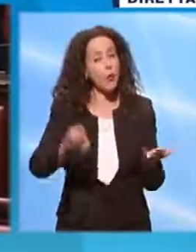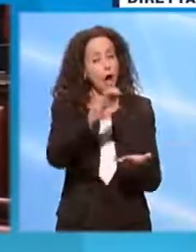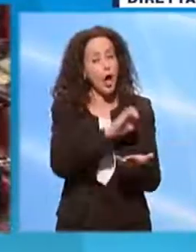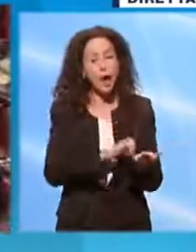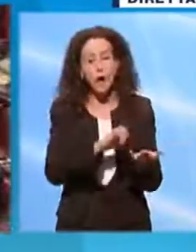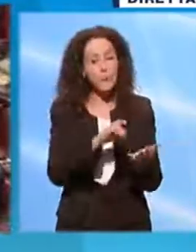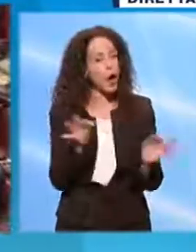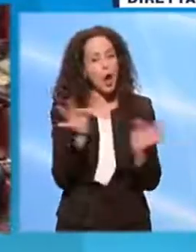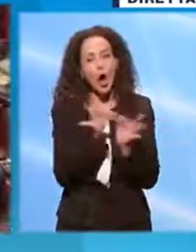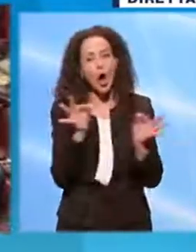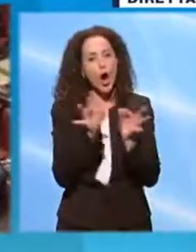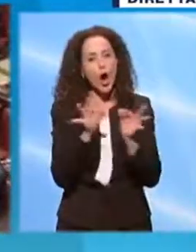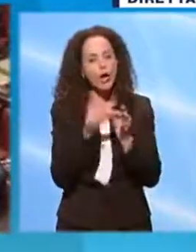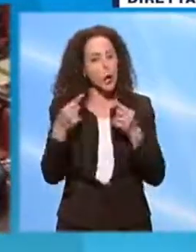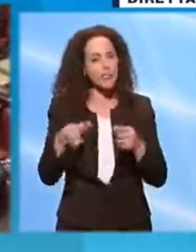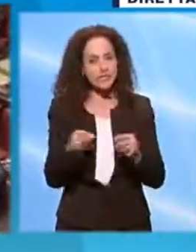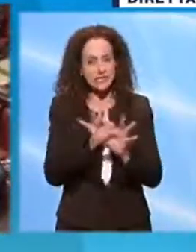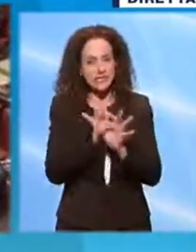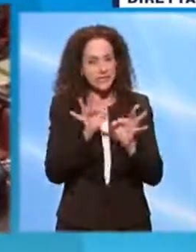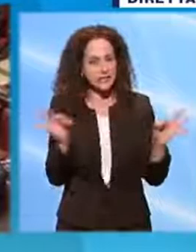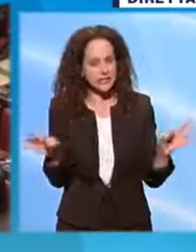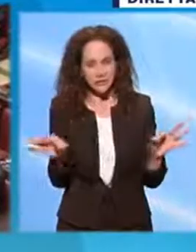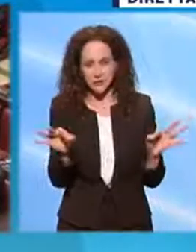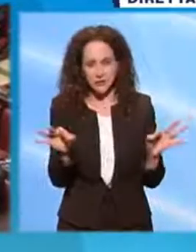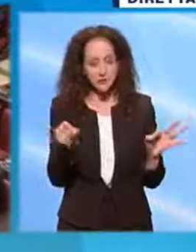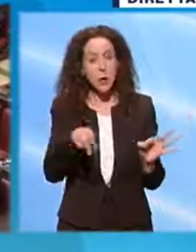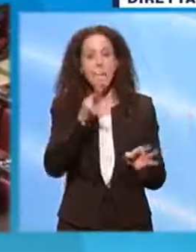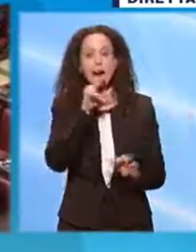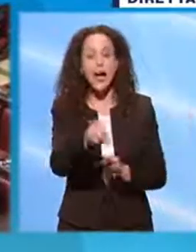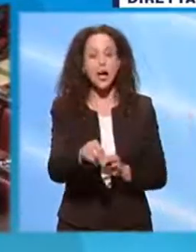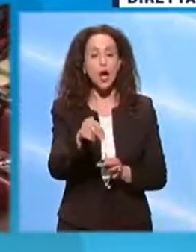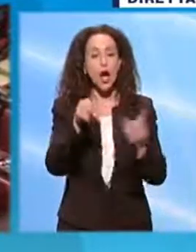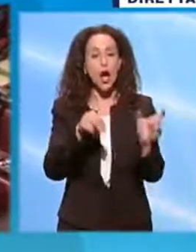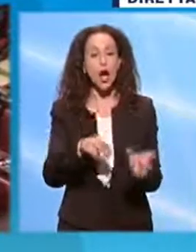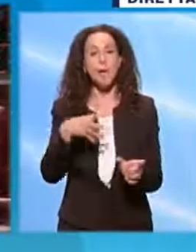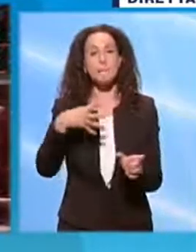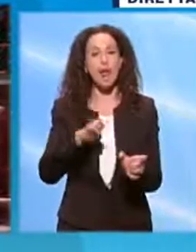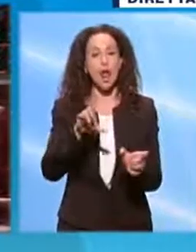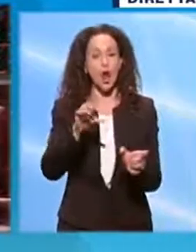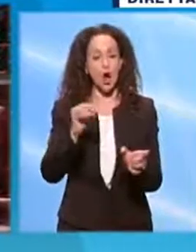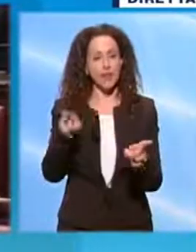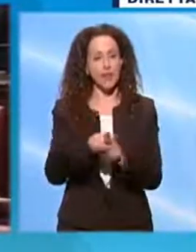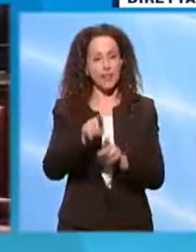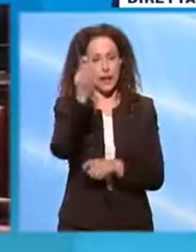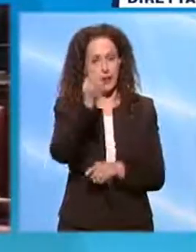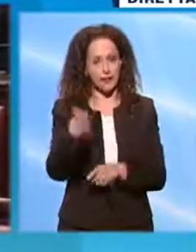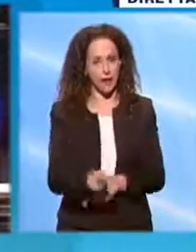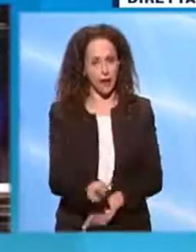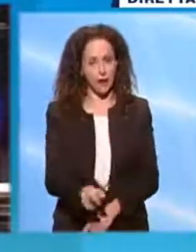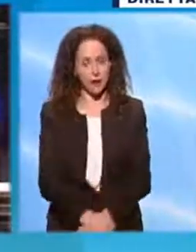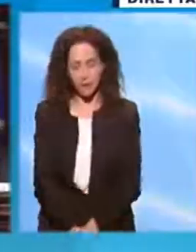state concordate con le opposizioni. Sono state le parole di Giorgia Miloni, Fratelli d'Italia.